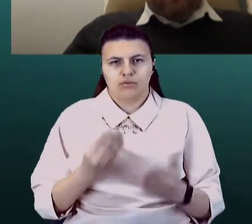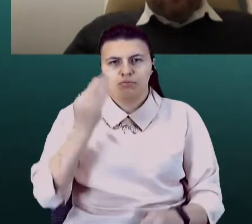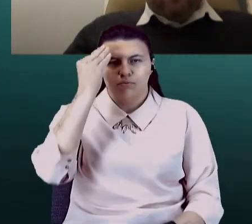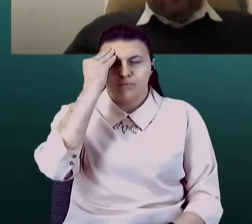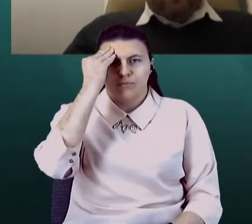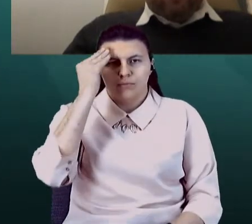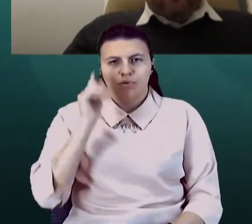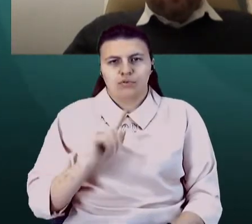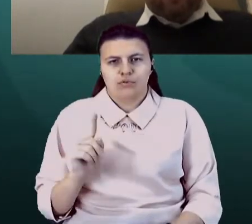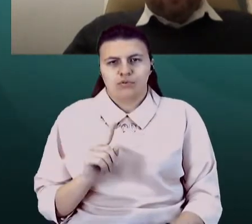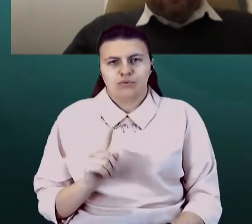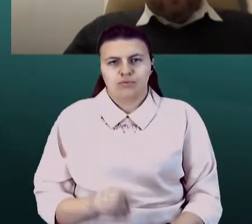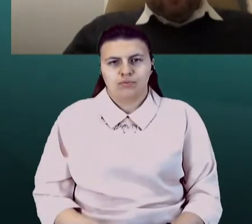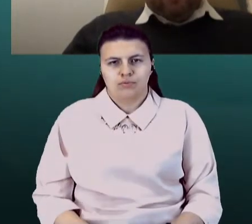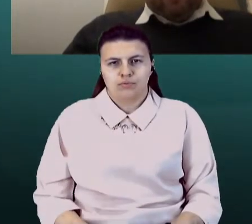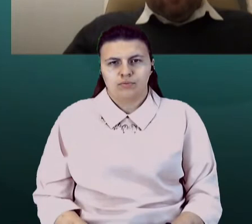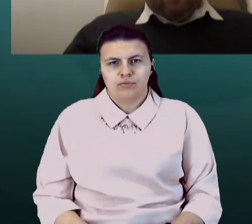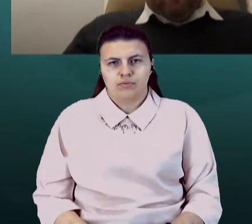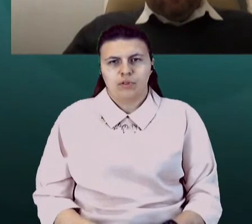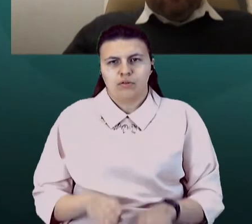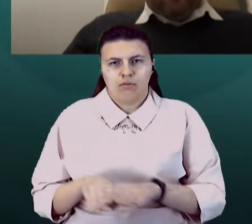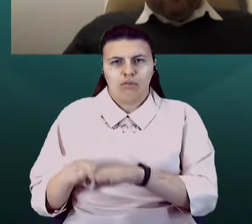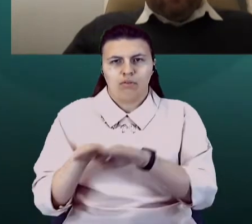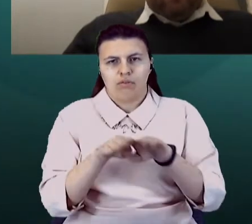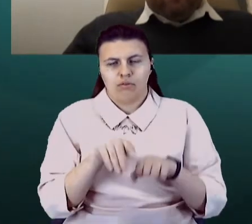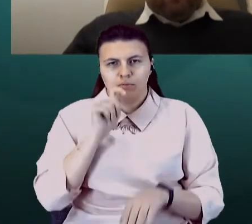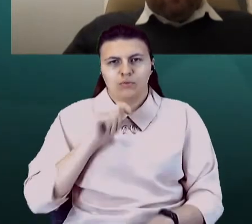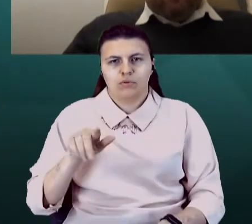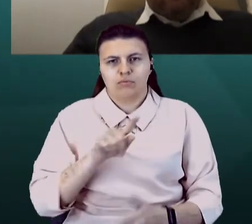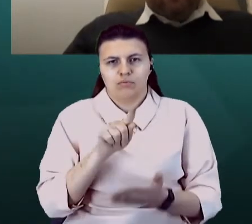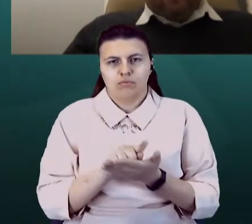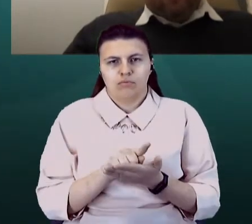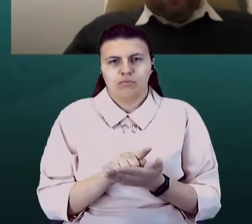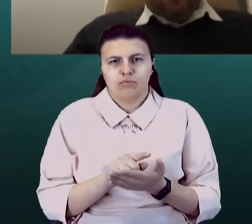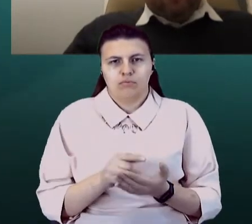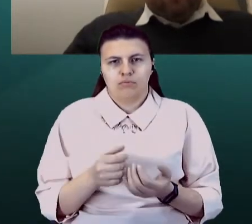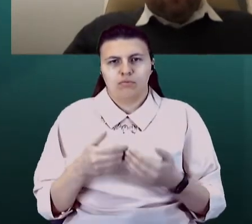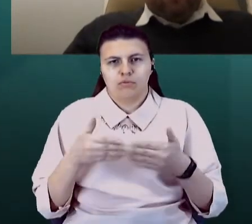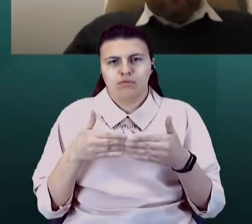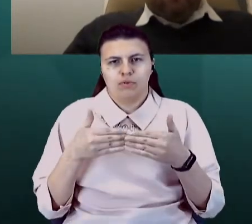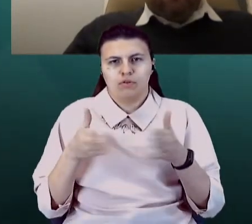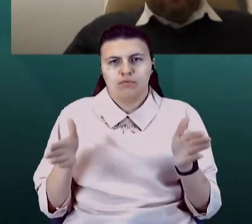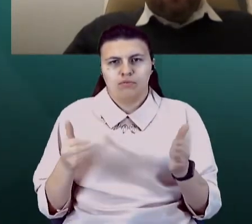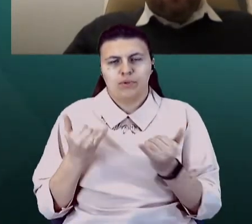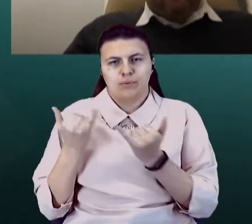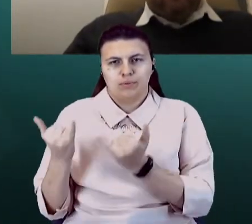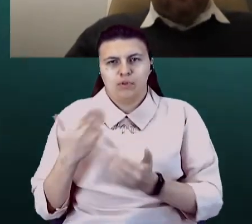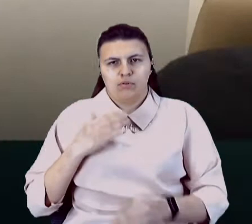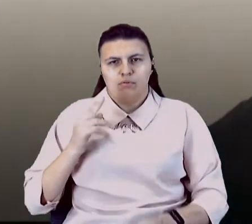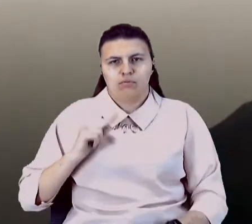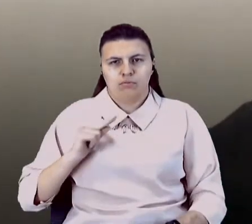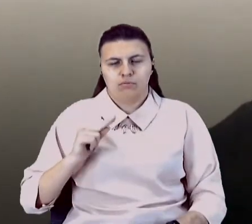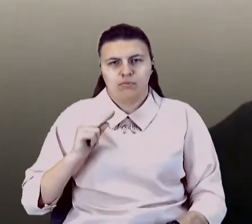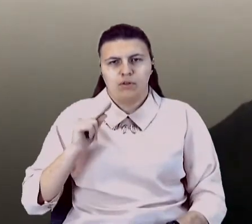таки єдина країна, а маємо тримати свої двері відкриті для наших співгромадян, незалежно від цієї